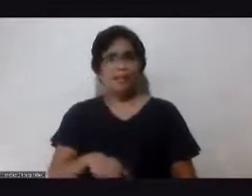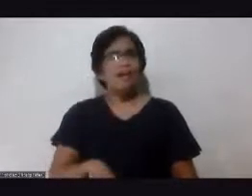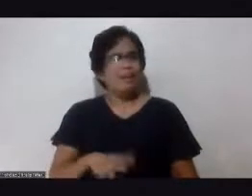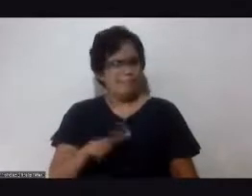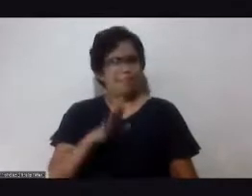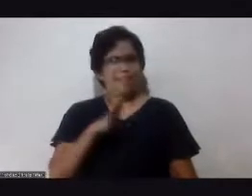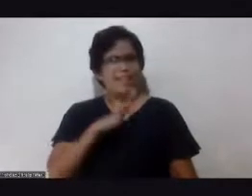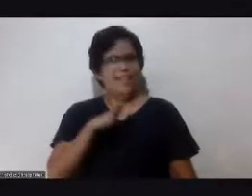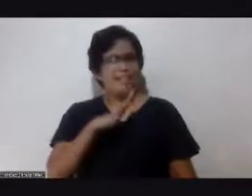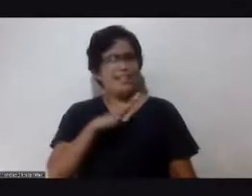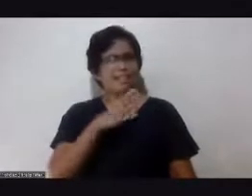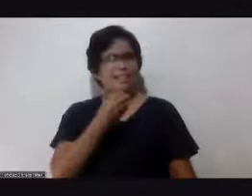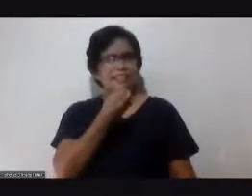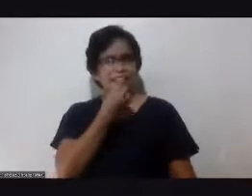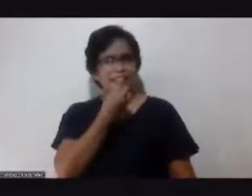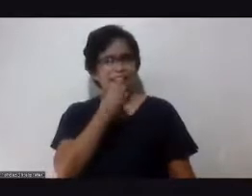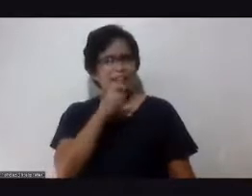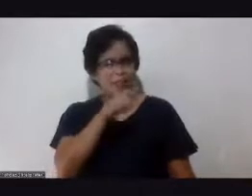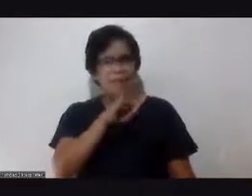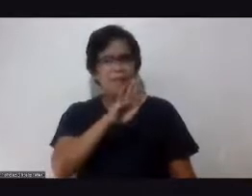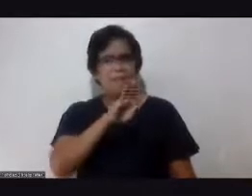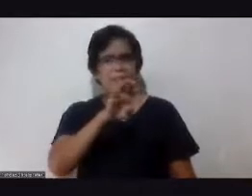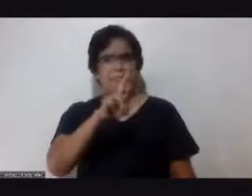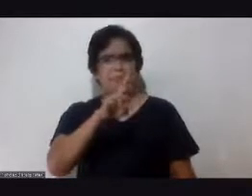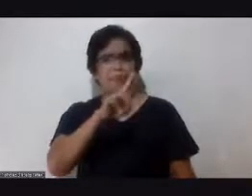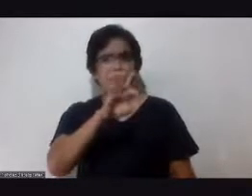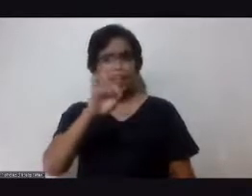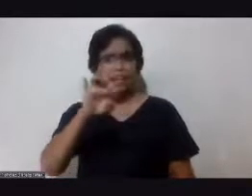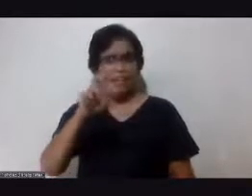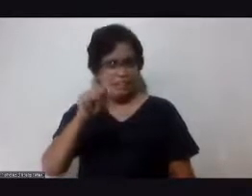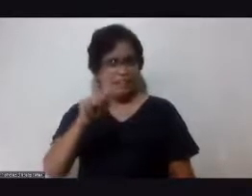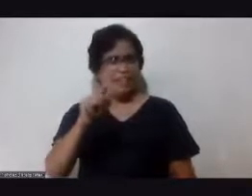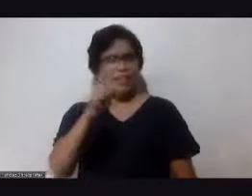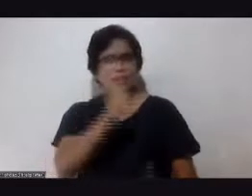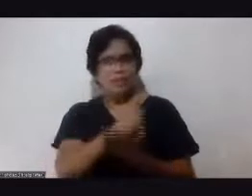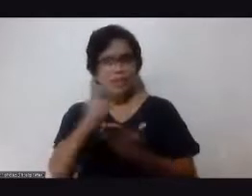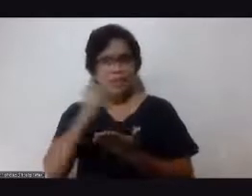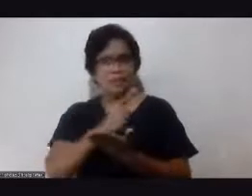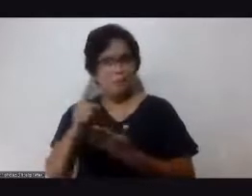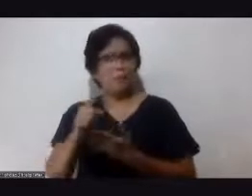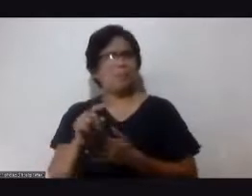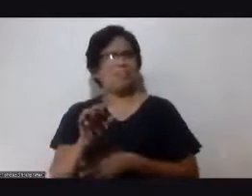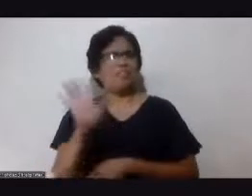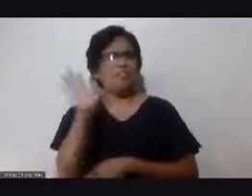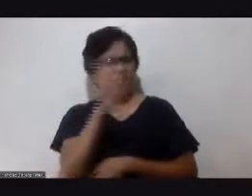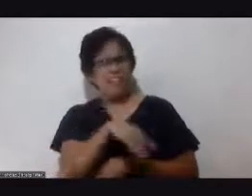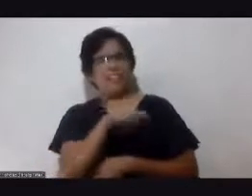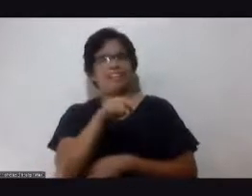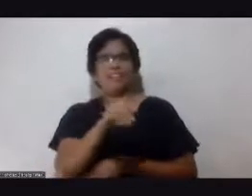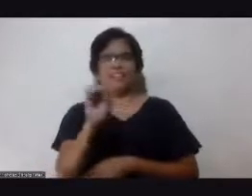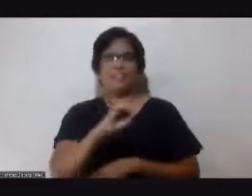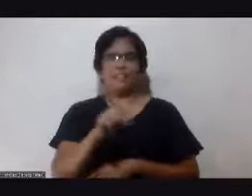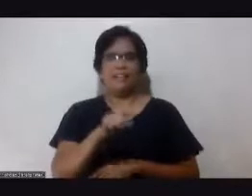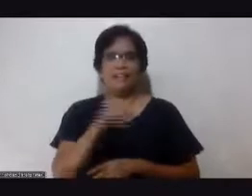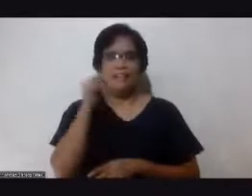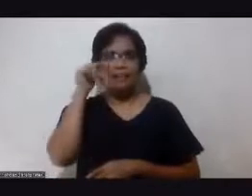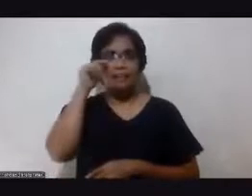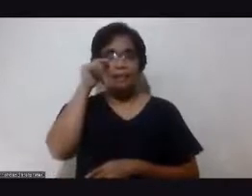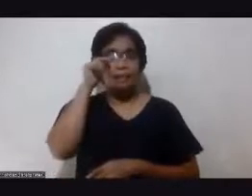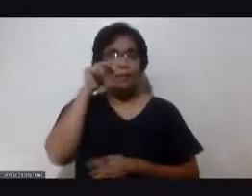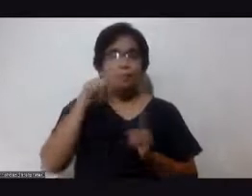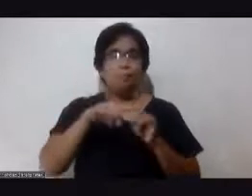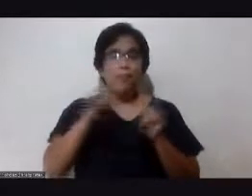tayo linggo-linggo okay wala lang yan okay malayo yan sa bituka okay pero sa totoo lang